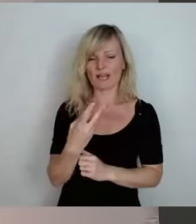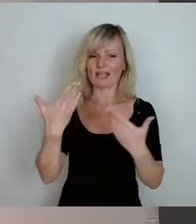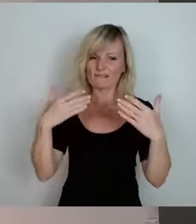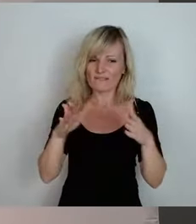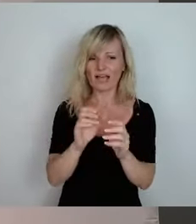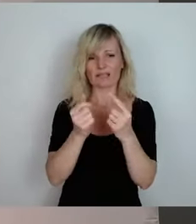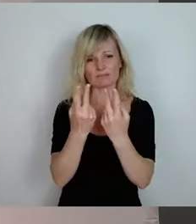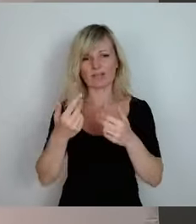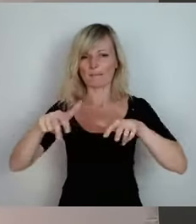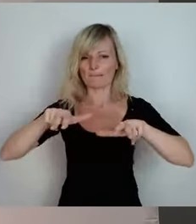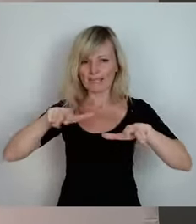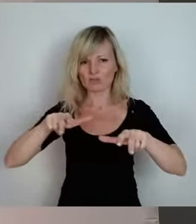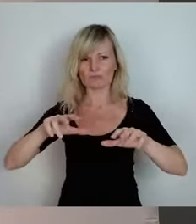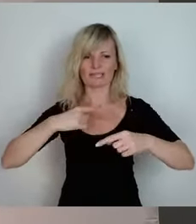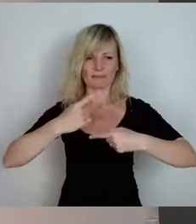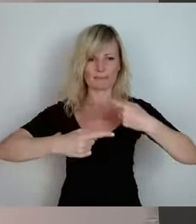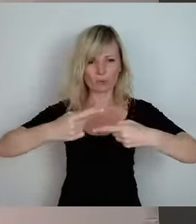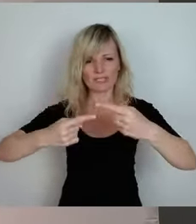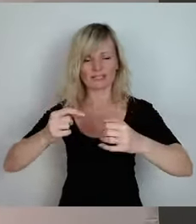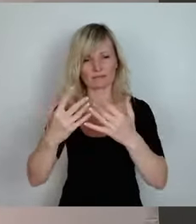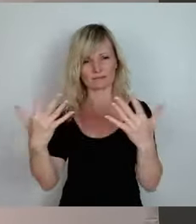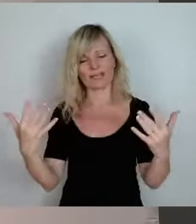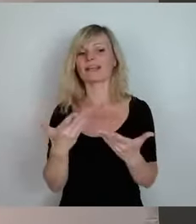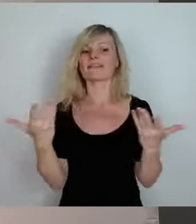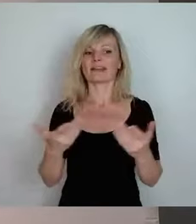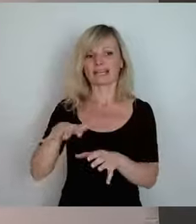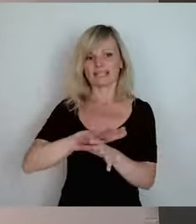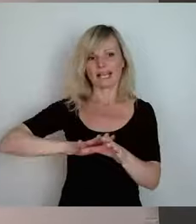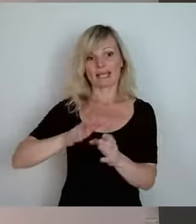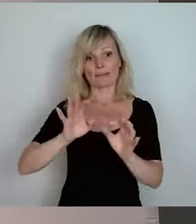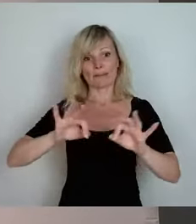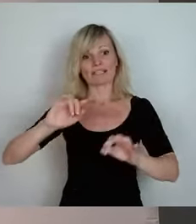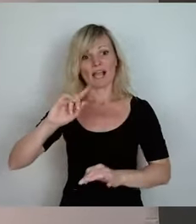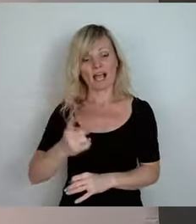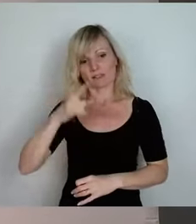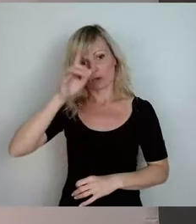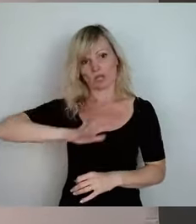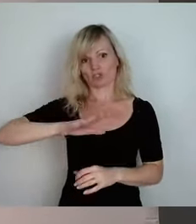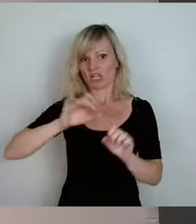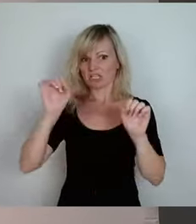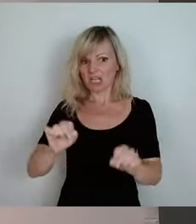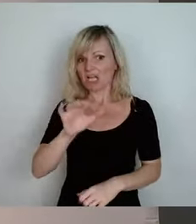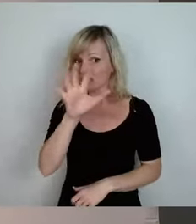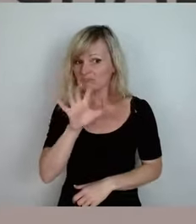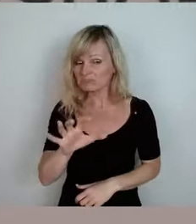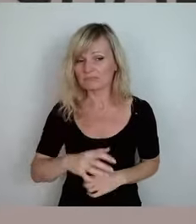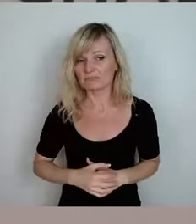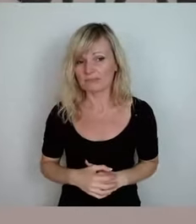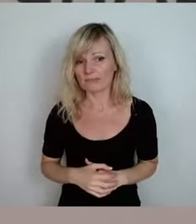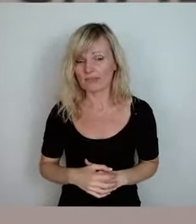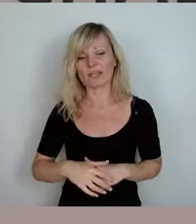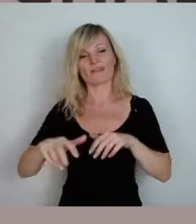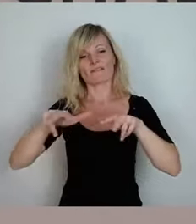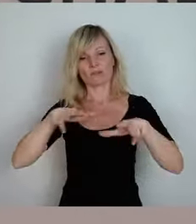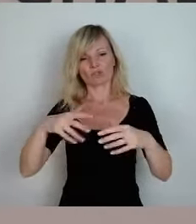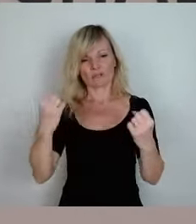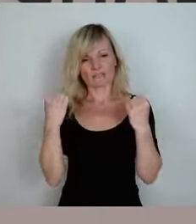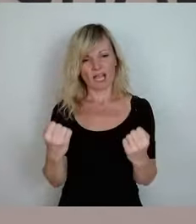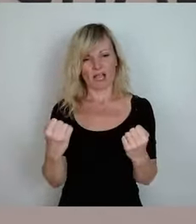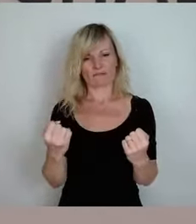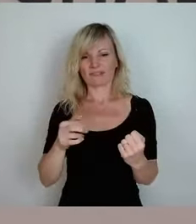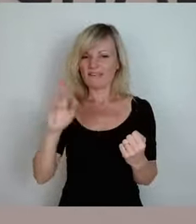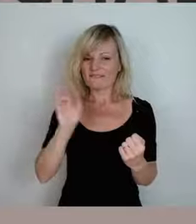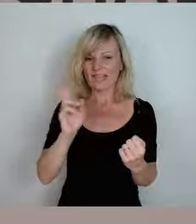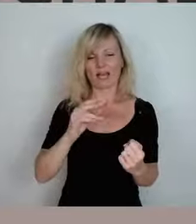welches Land kann es wohl besser als die Bundesrepublik Deutschland? Und wer hat, wenn man jetzt mal überlegt, wirtschaftliche Kraft, die höchste